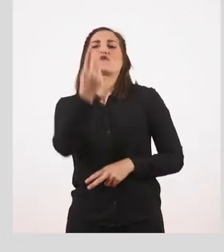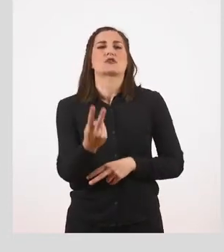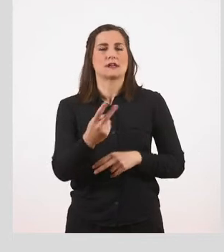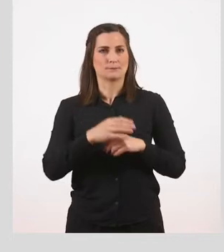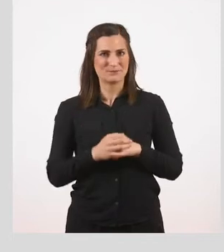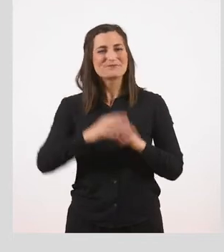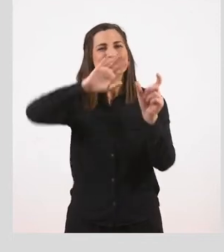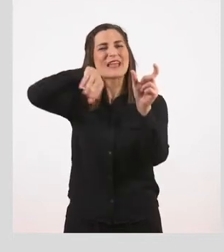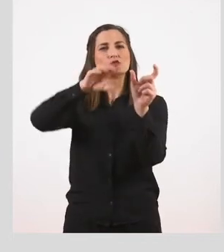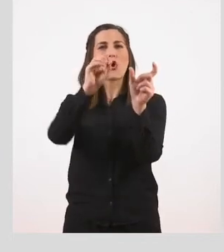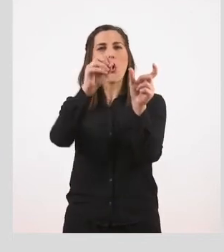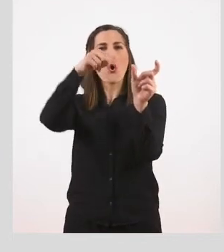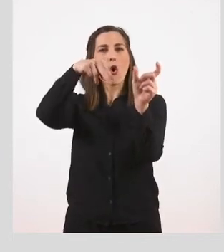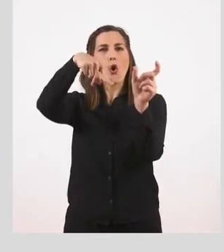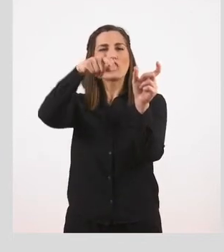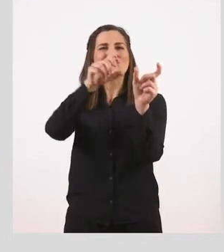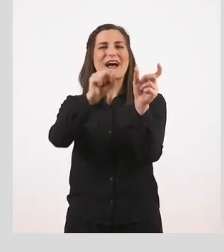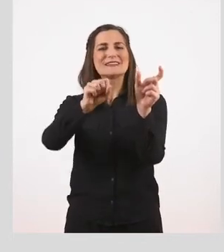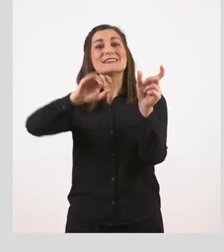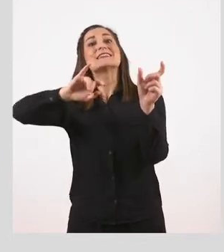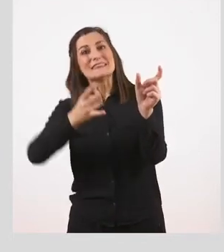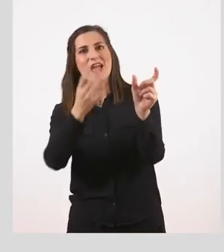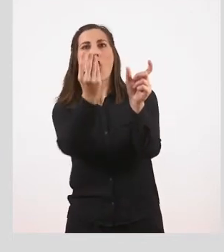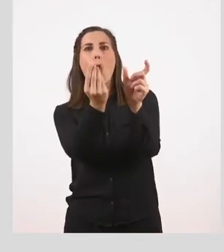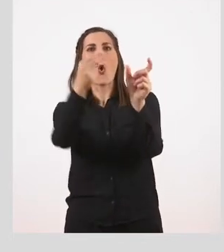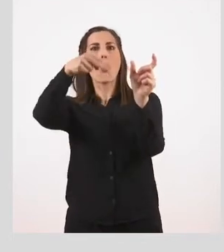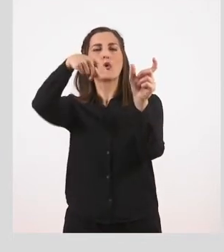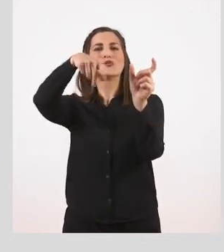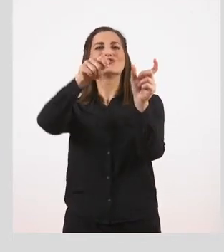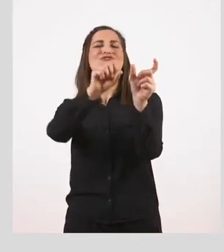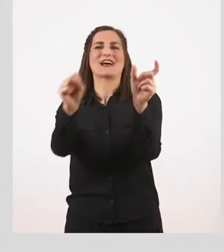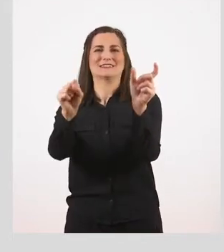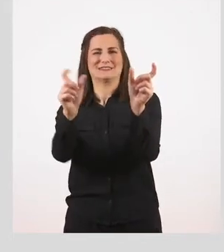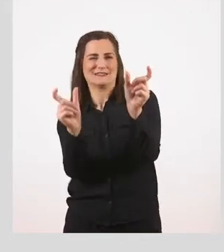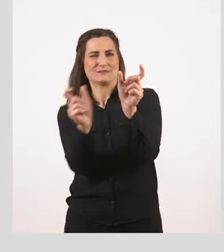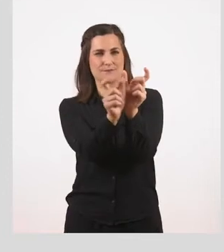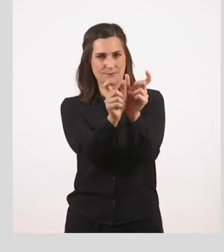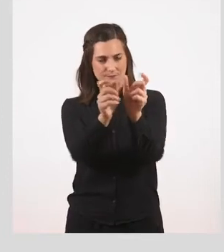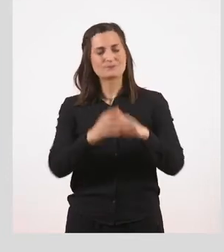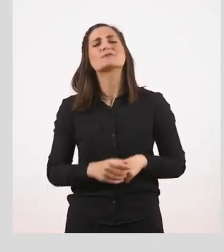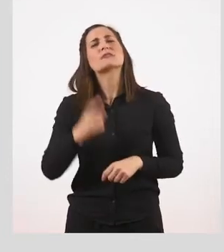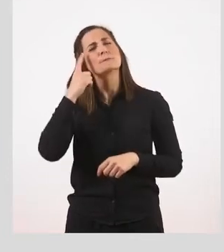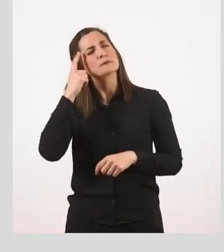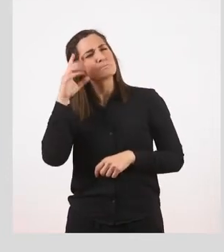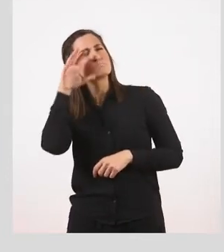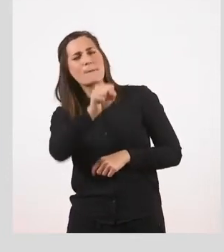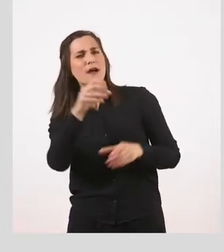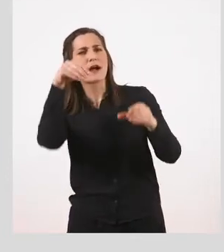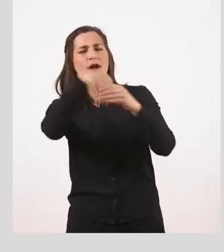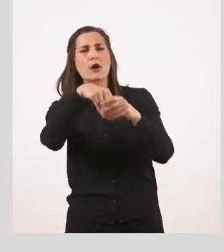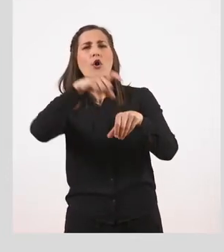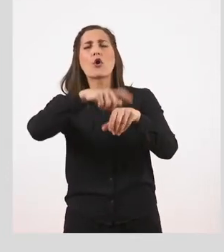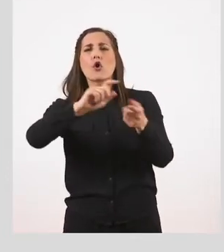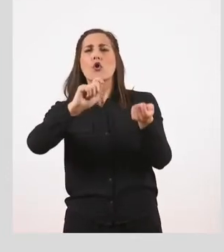φωνής. Τελειώνει σε όντας, με όμικρον ή με ωμέγα. Και καταλαβαίνουμε ότι είναι χρονικές, αν μπορούμε να τις